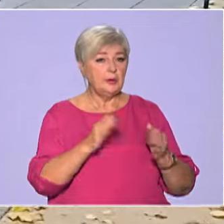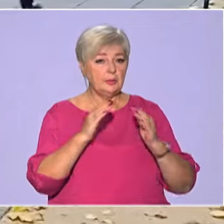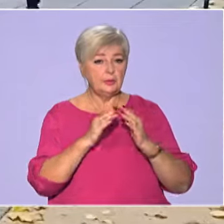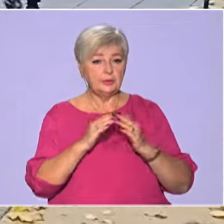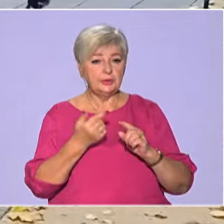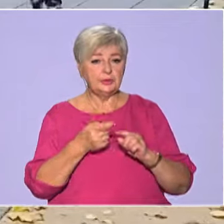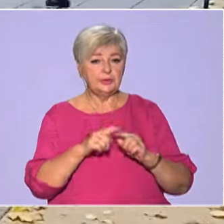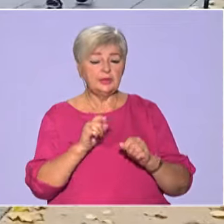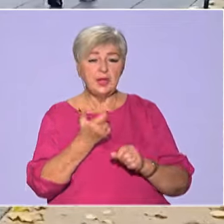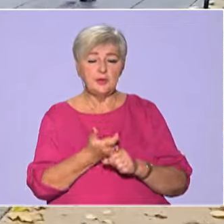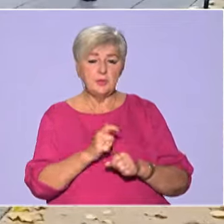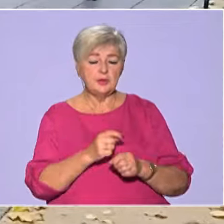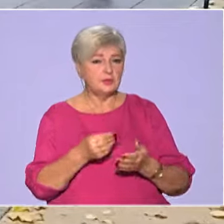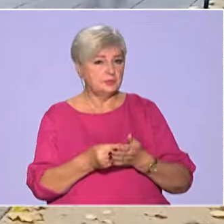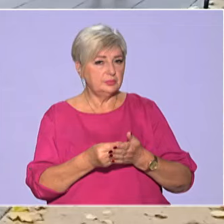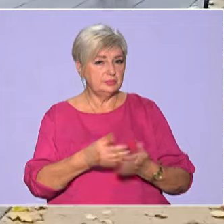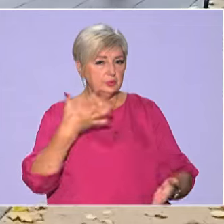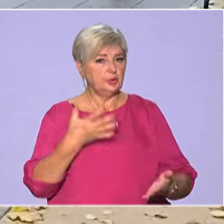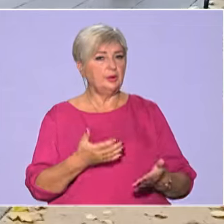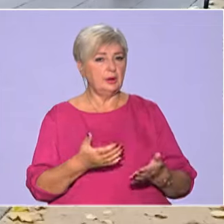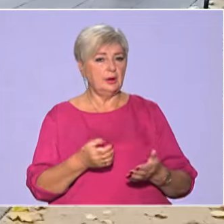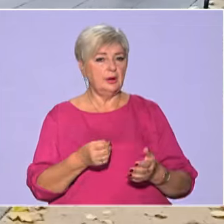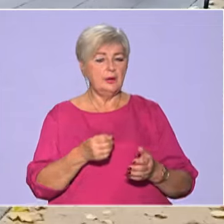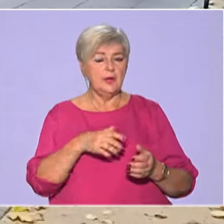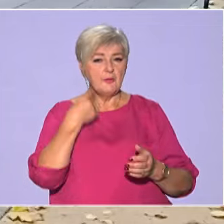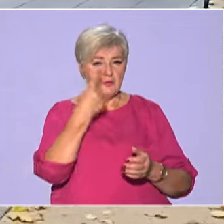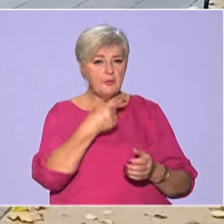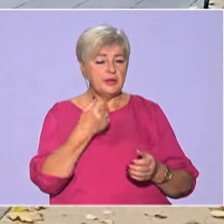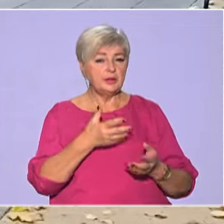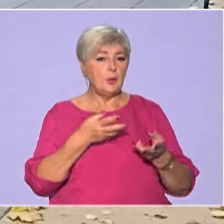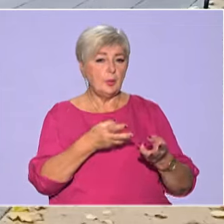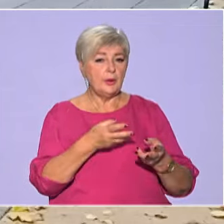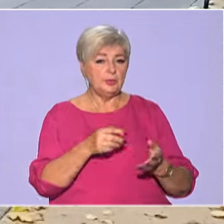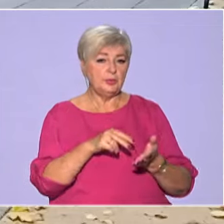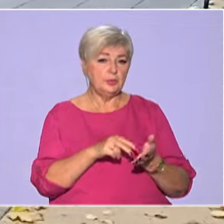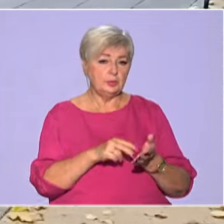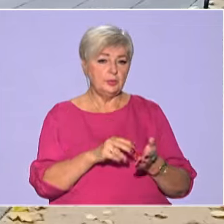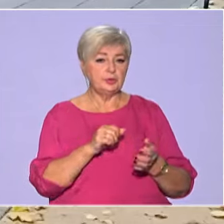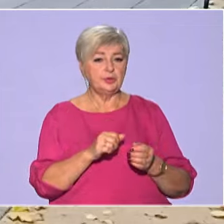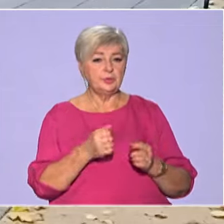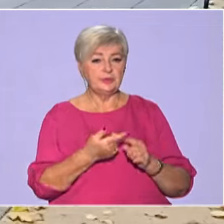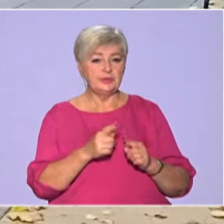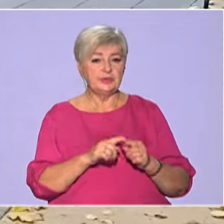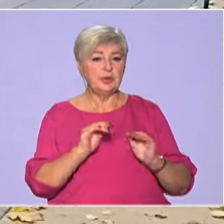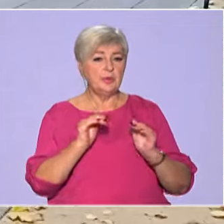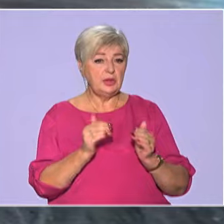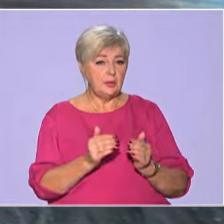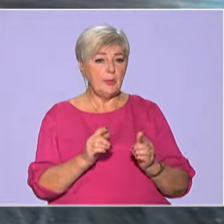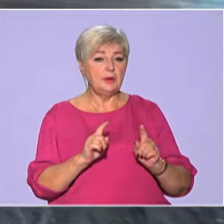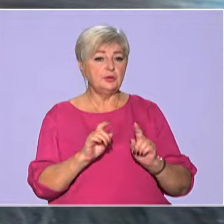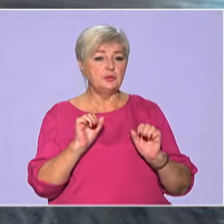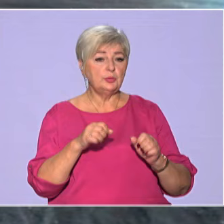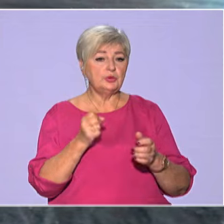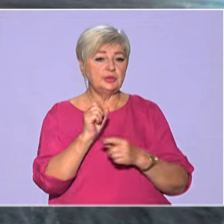Це найбільш дорогостоюча така вид опалення, тому що коштує, наприклад, пів тонну. Це мінімальне те, що ви можете